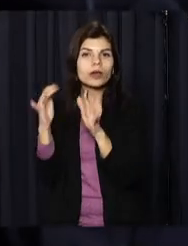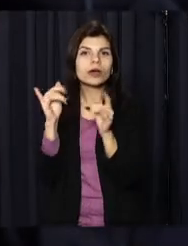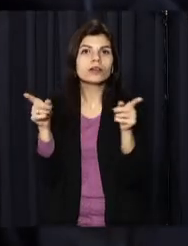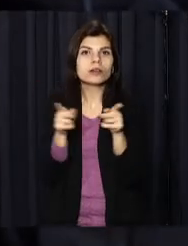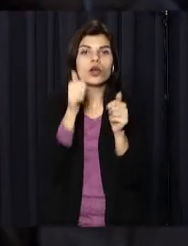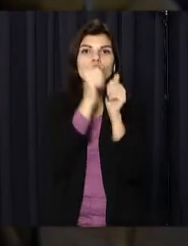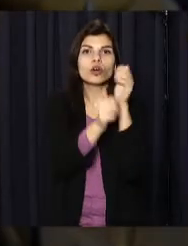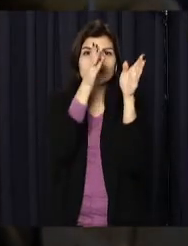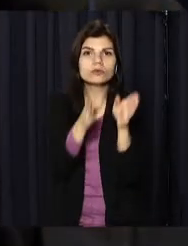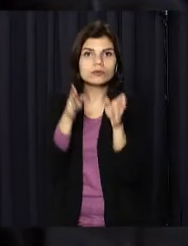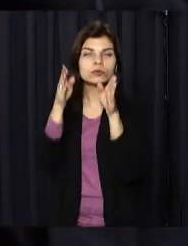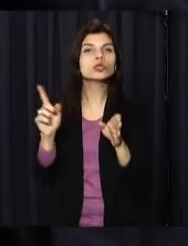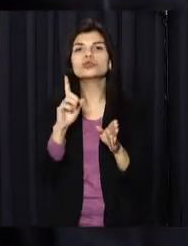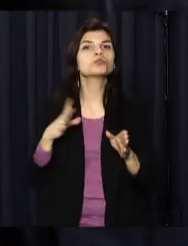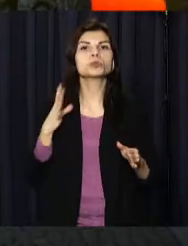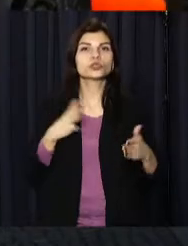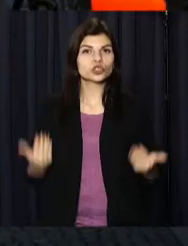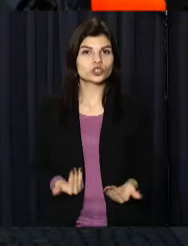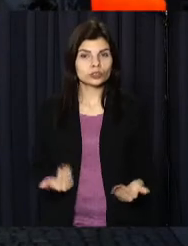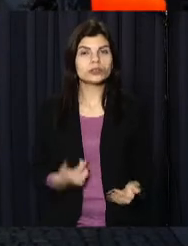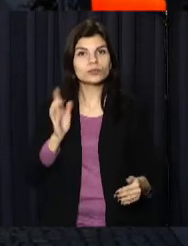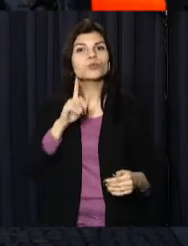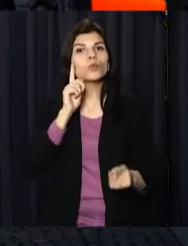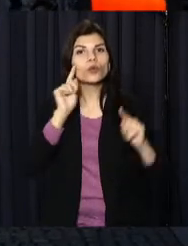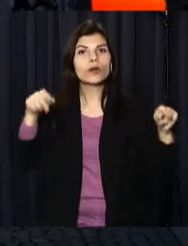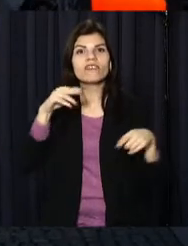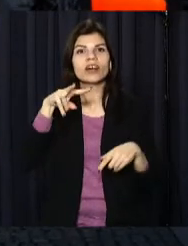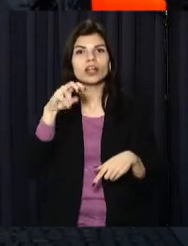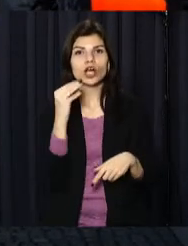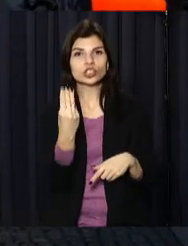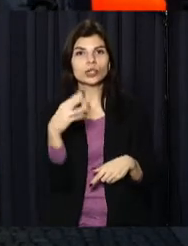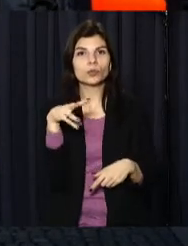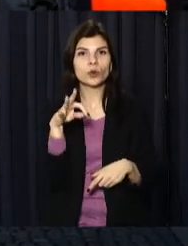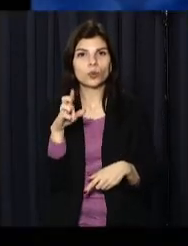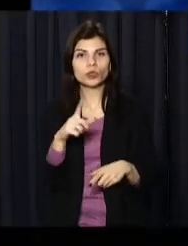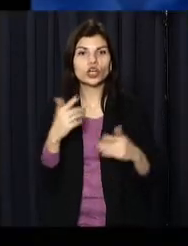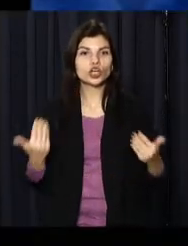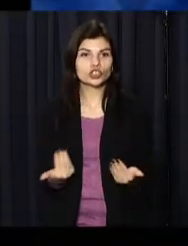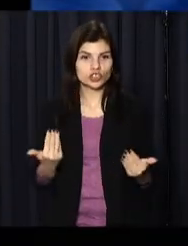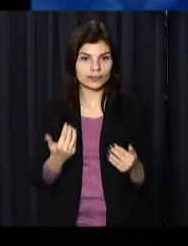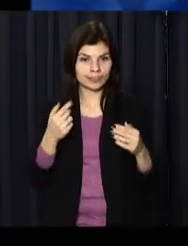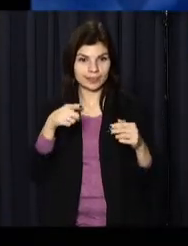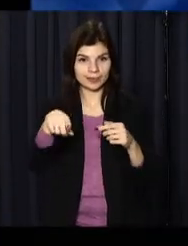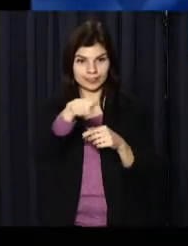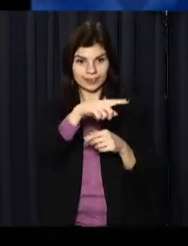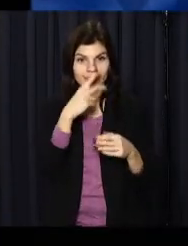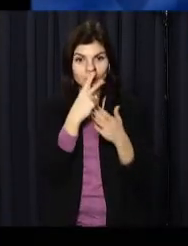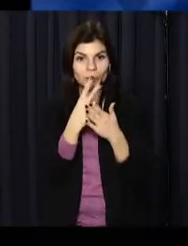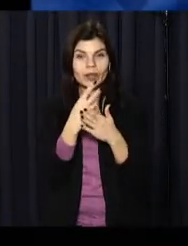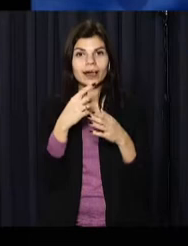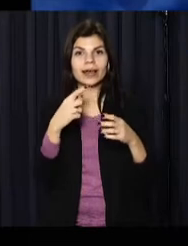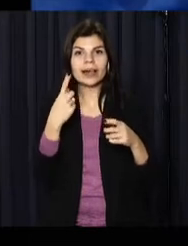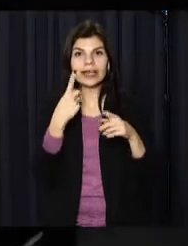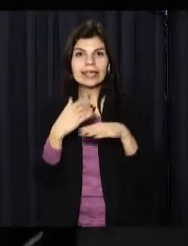біографію кожного з них. Наприкінці акції молодь організувала флешмоб. Вони утворили живий трикутник, який символізує єдність.